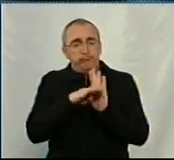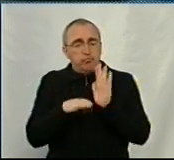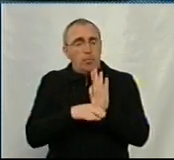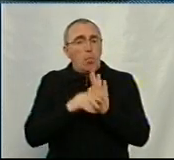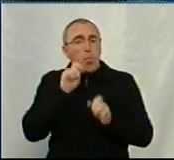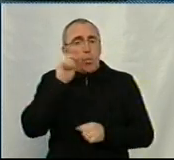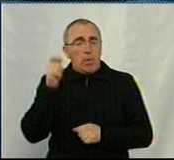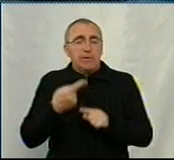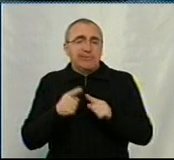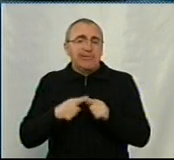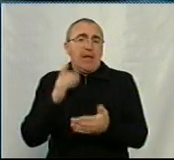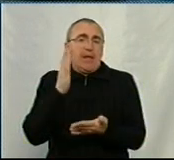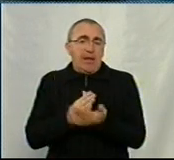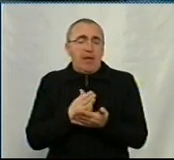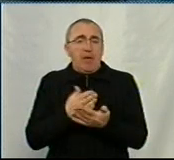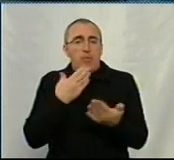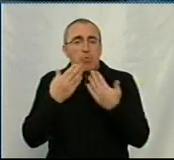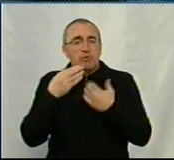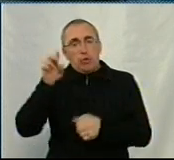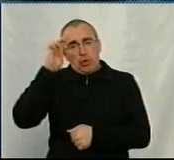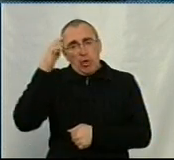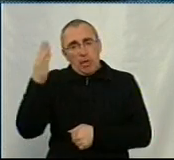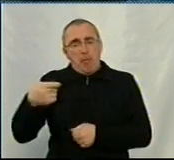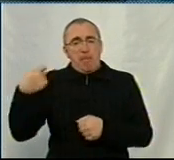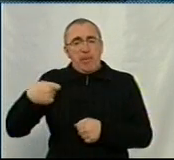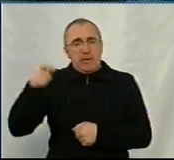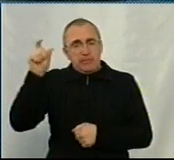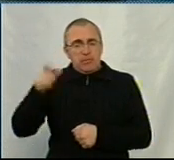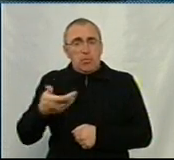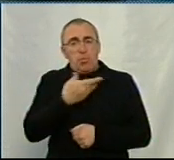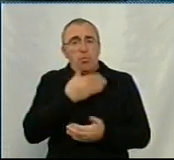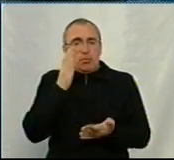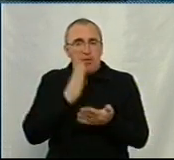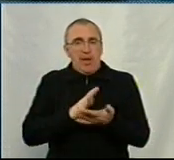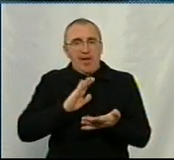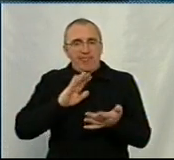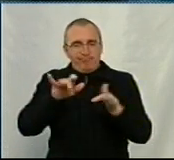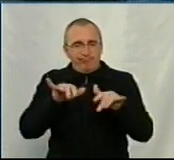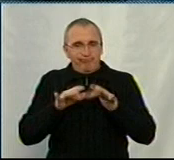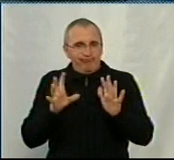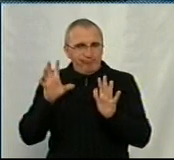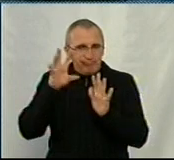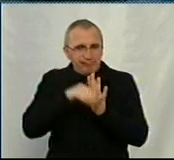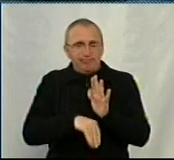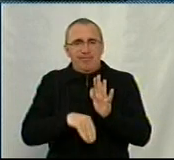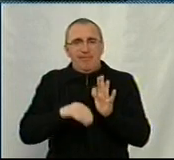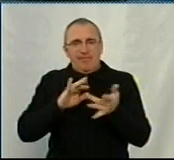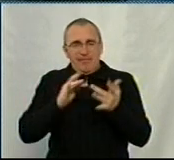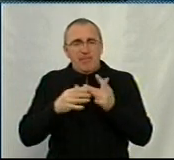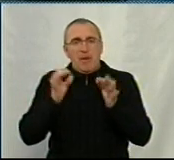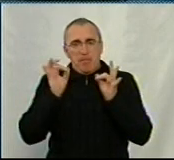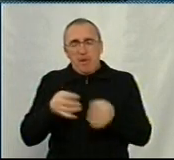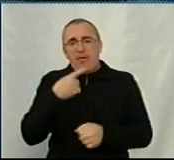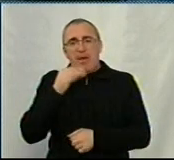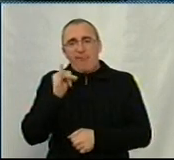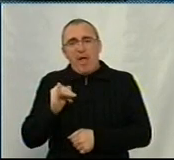А це є позиція держави, позиція президента. У нас є діджиталізація. до речі, я вам скажу, що абсолютно правильно каже